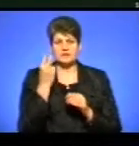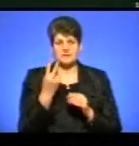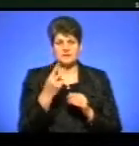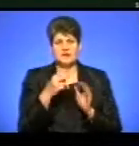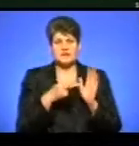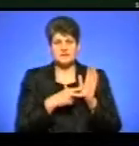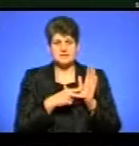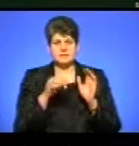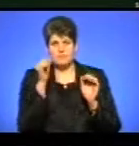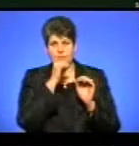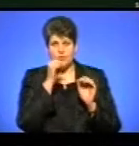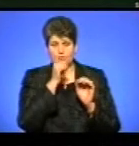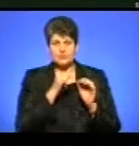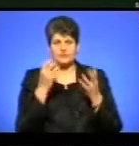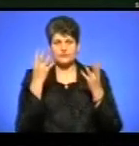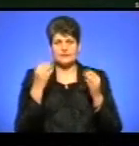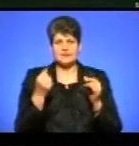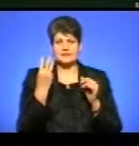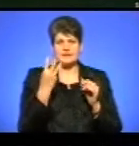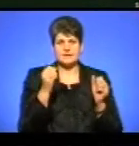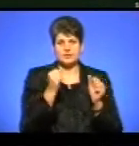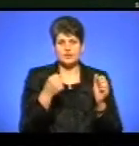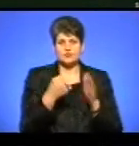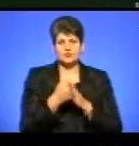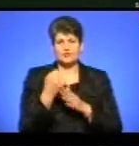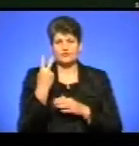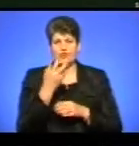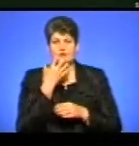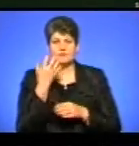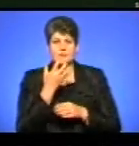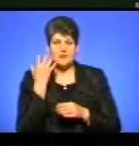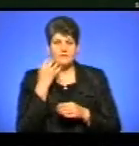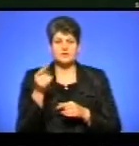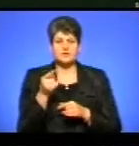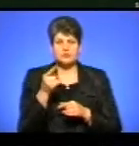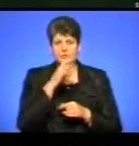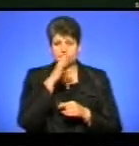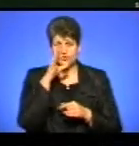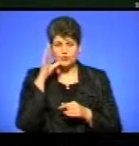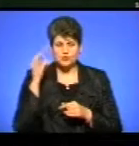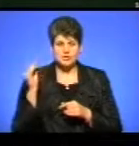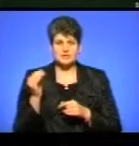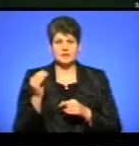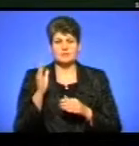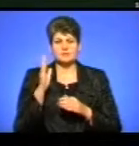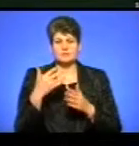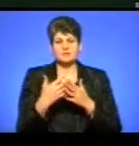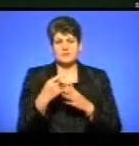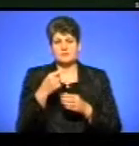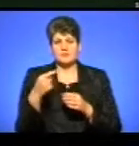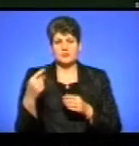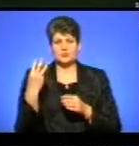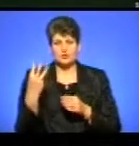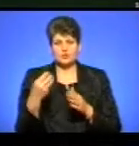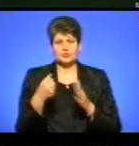градусів нижче нуля, в день від 3 градусів морозу до 2 градусів тепла. У Тернополі вночі позначки термометрів сягатимуть від мінус